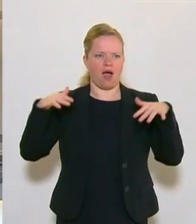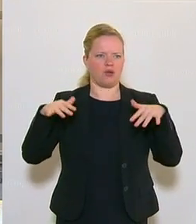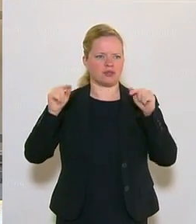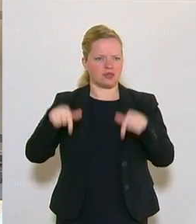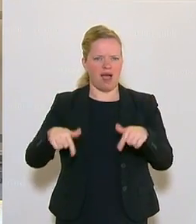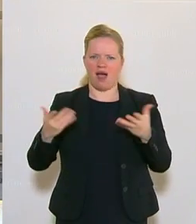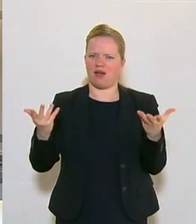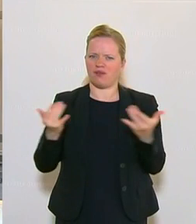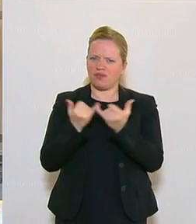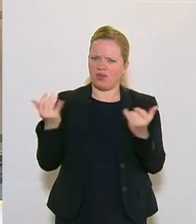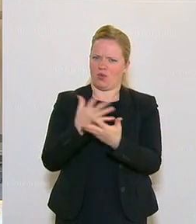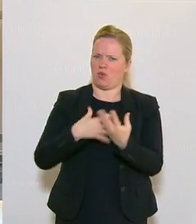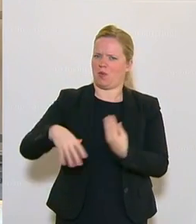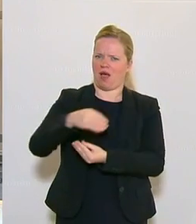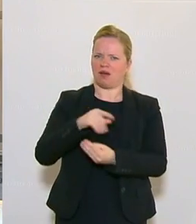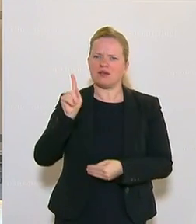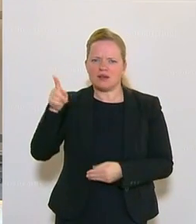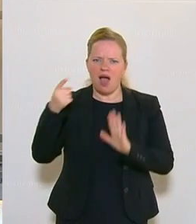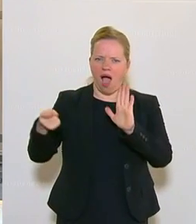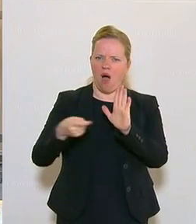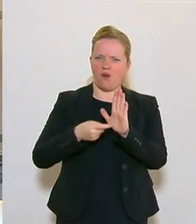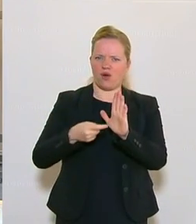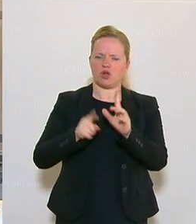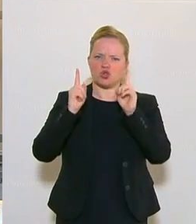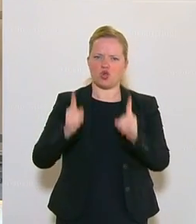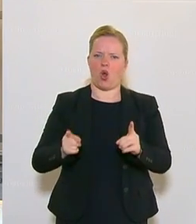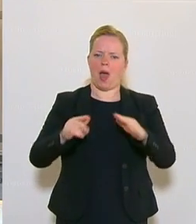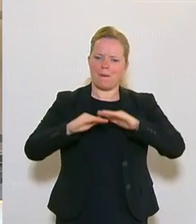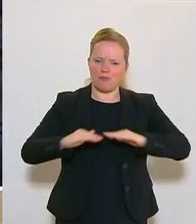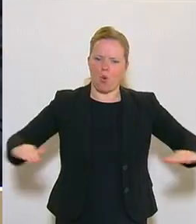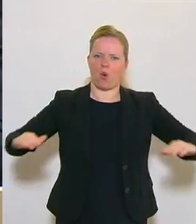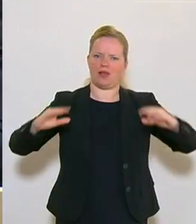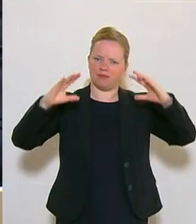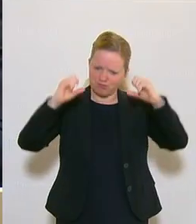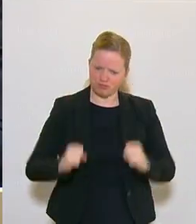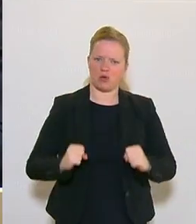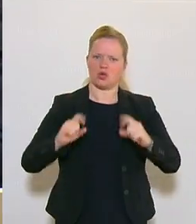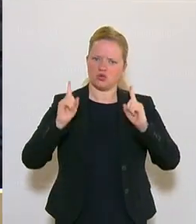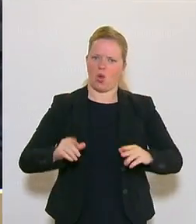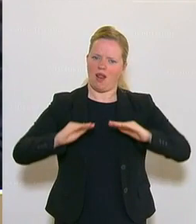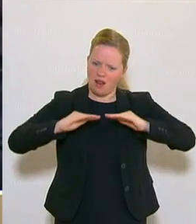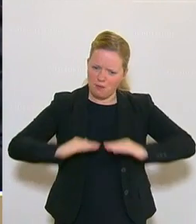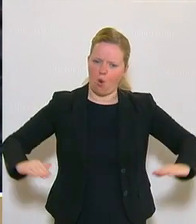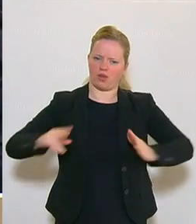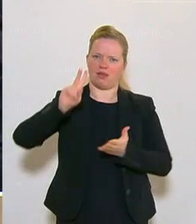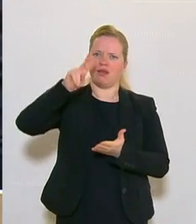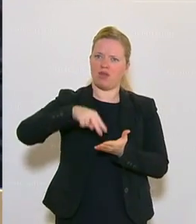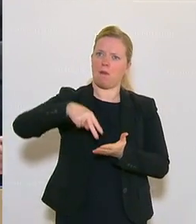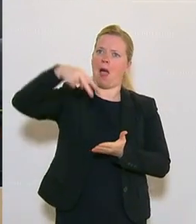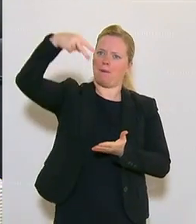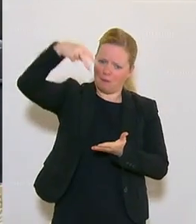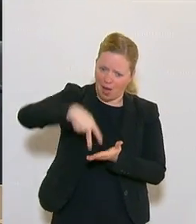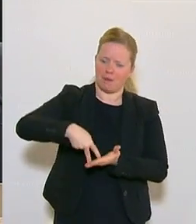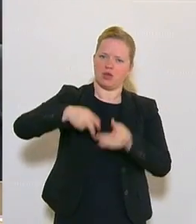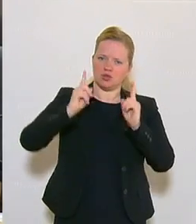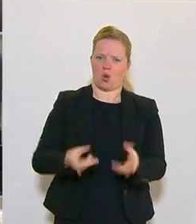bringen, wo Sie uns auffordern, auf den Boden zurückzukommen. Ich meine, Herr Vizekanzler, das steht Ihnen